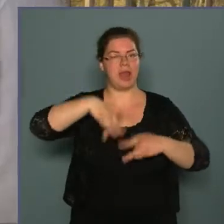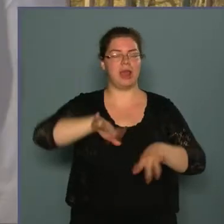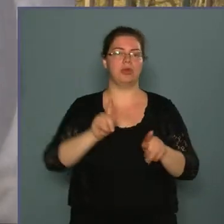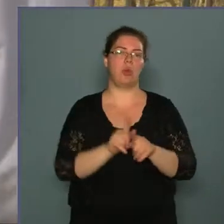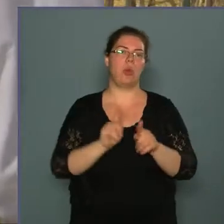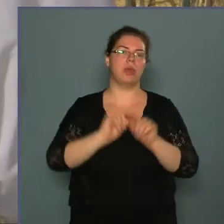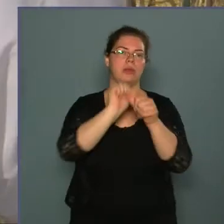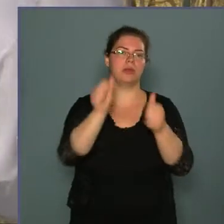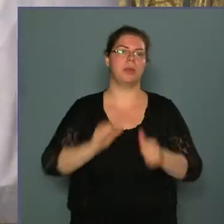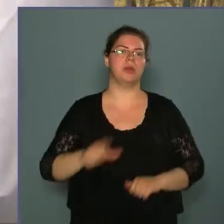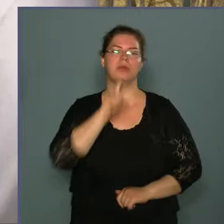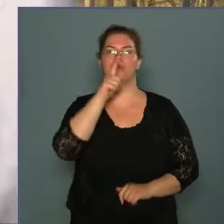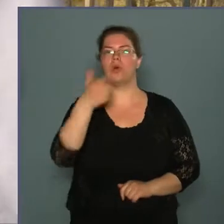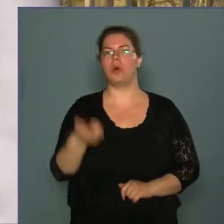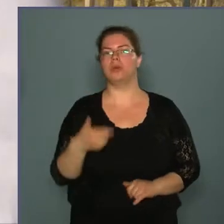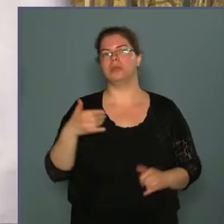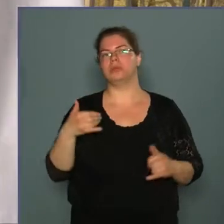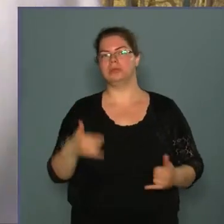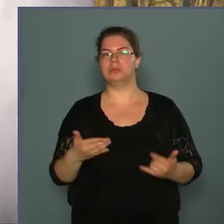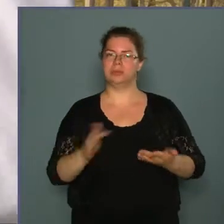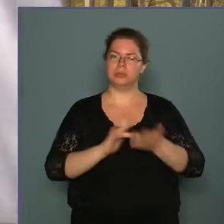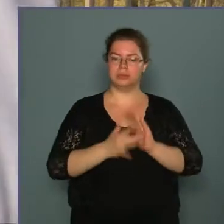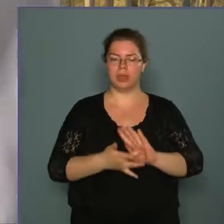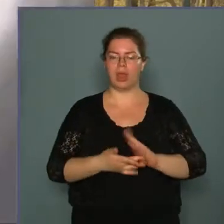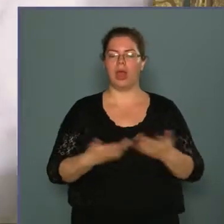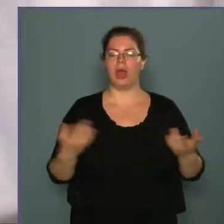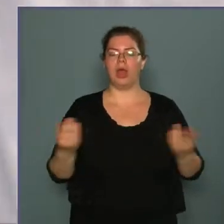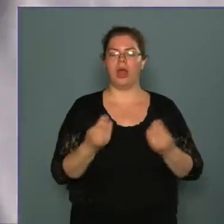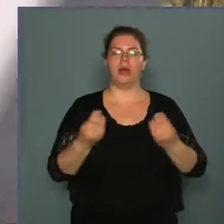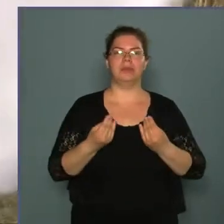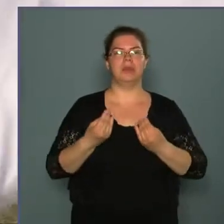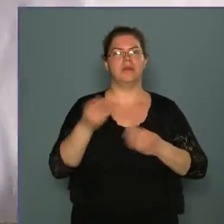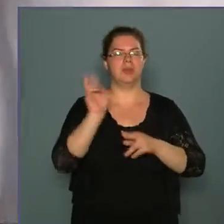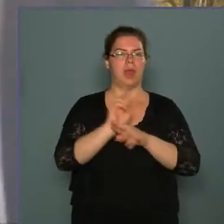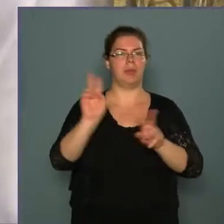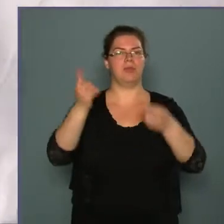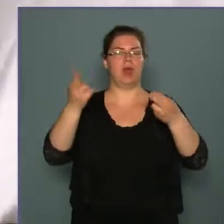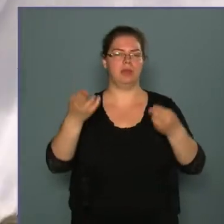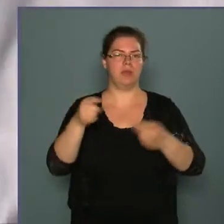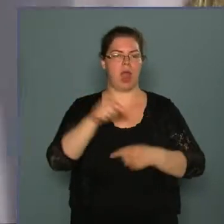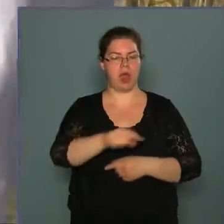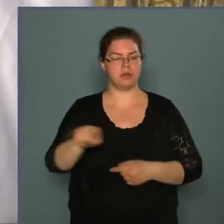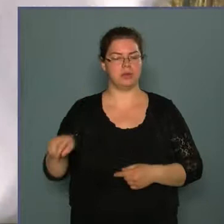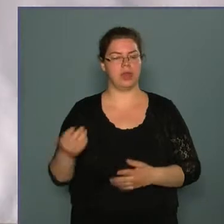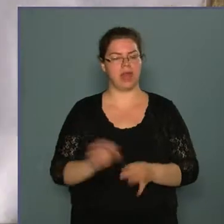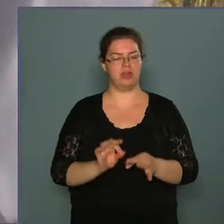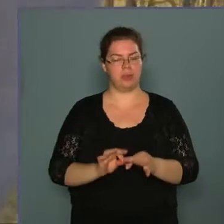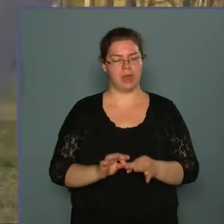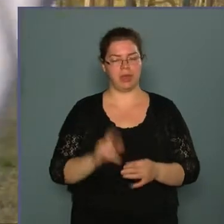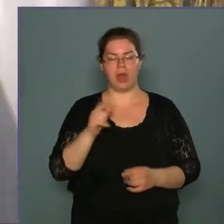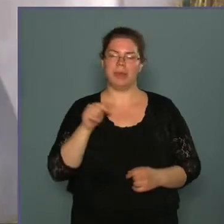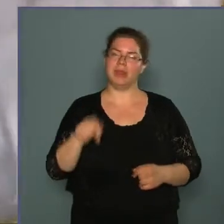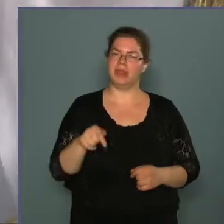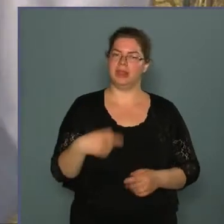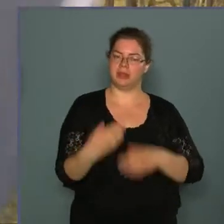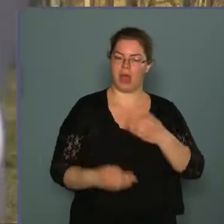olyan szobrot fogunk ma alkotni, amely felhívja a figyelmet azokra az eseményekre, amik itt